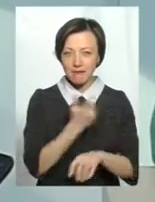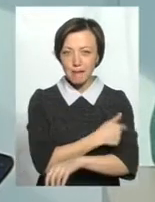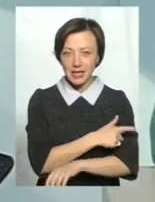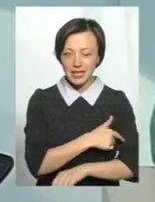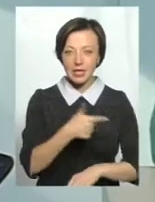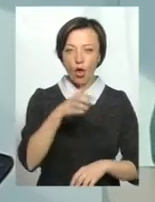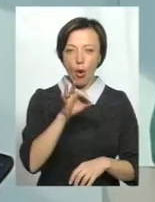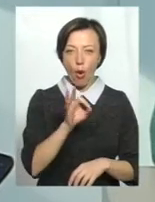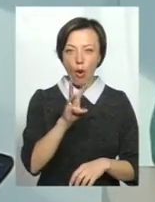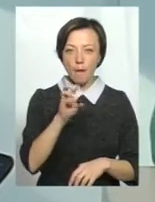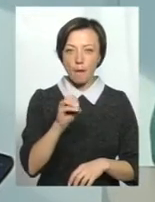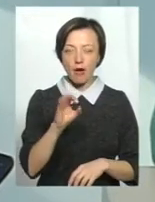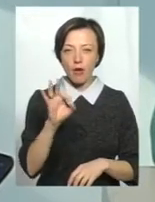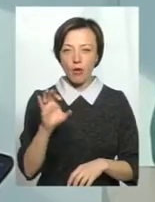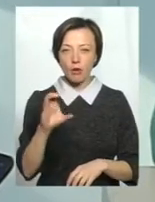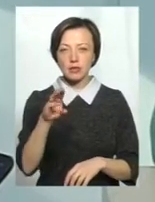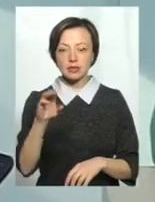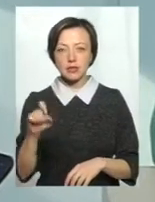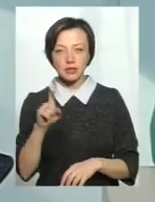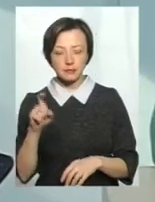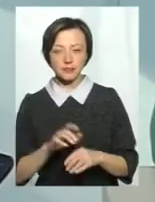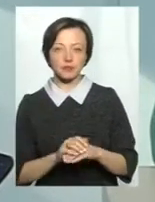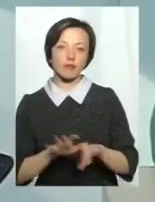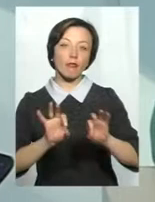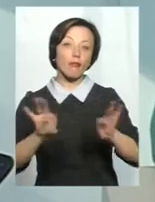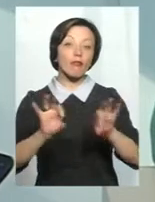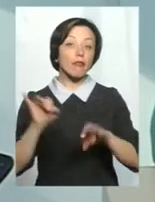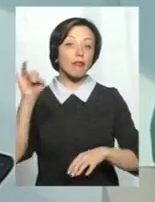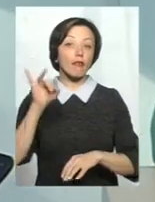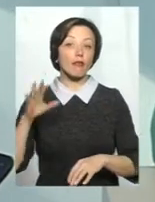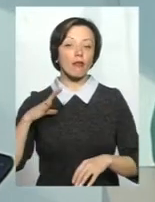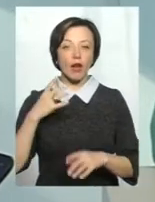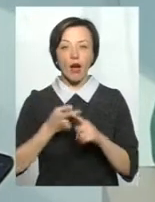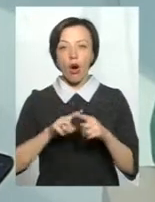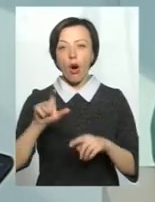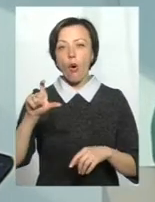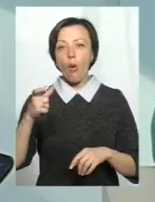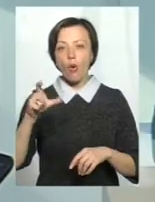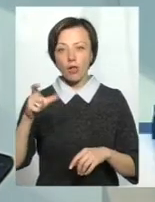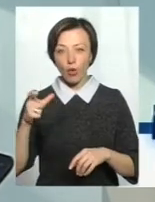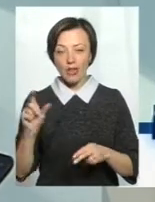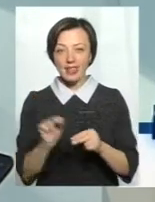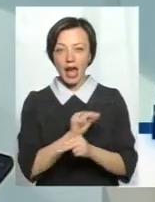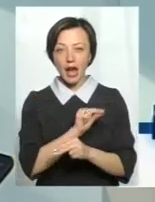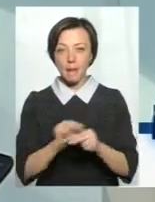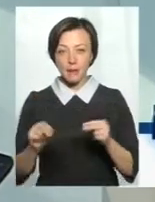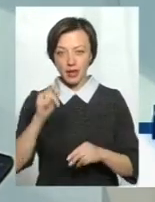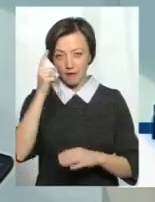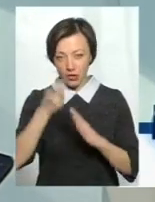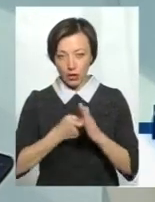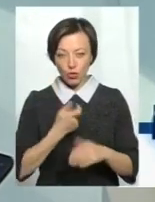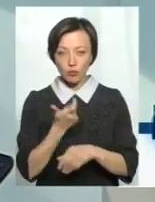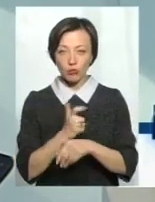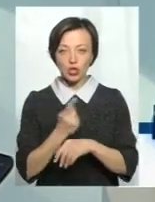Хочу сказати декілька слів про історію. Голкотерапія відома більше тисячі років в